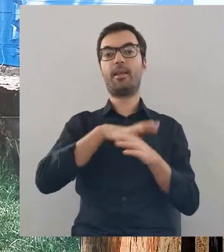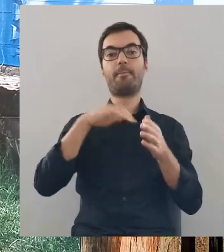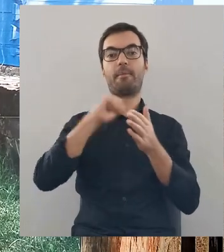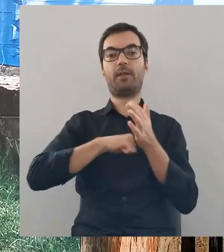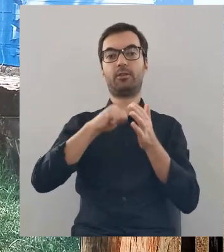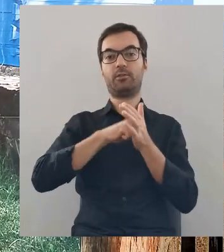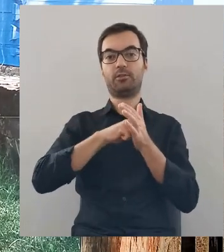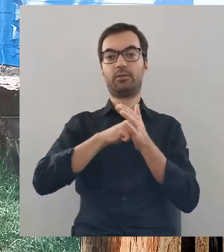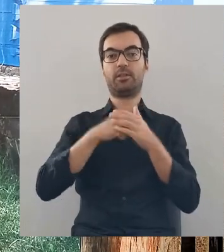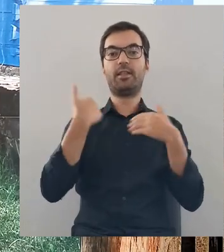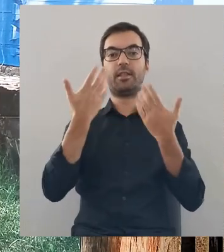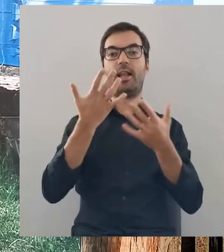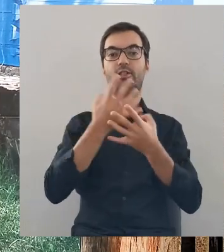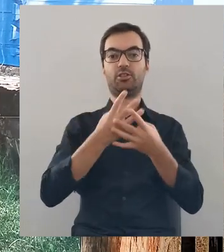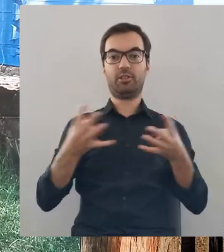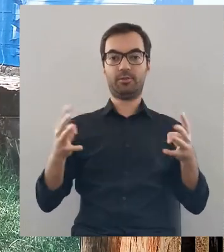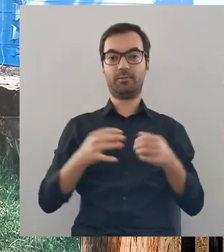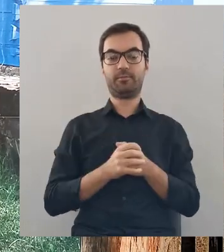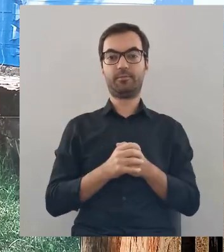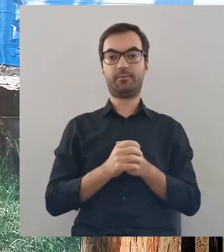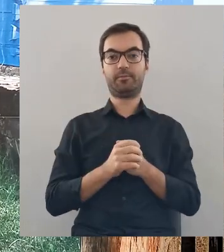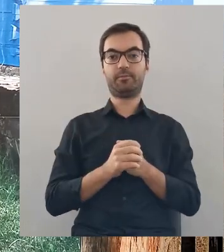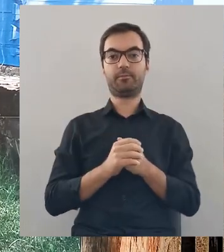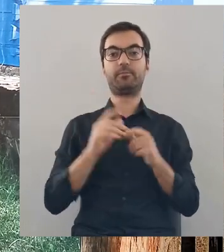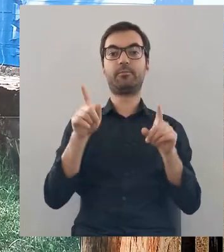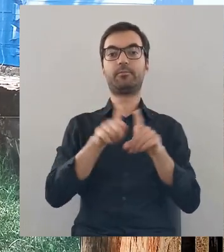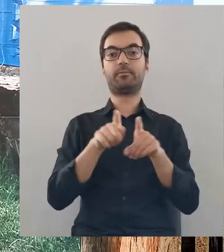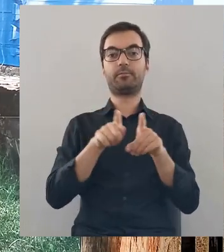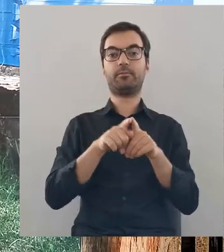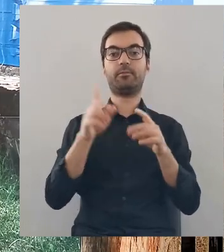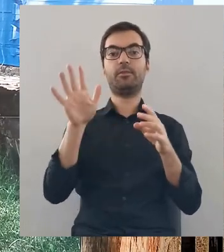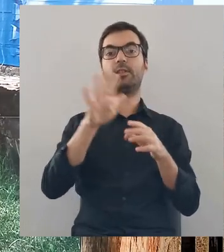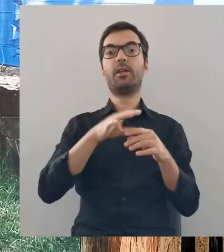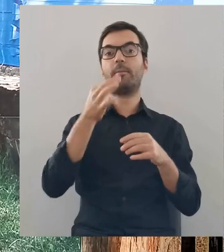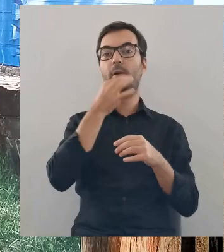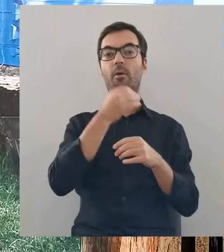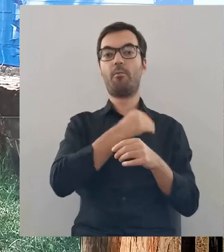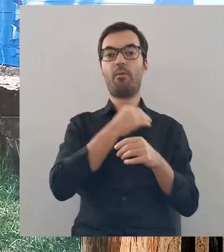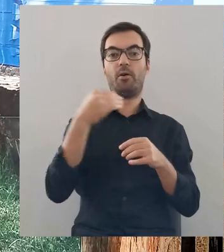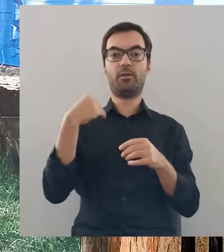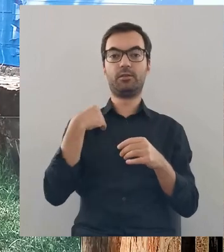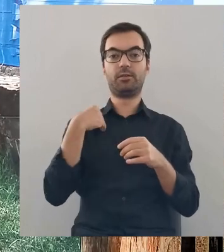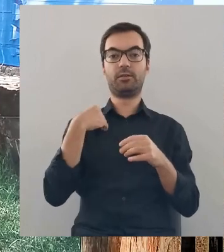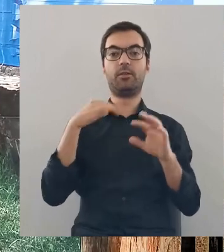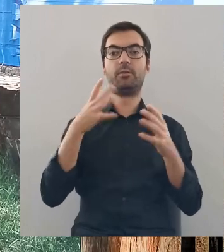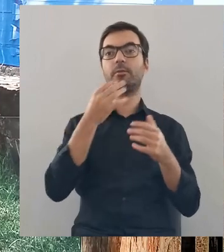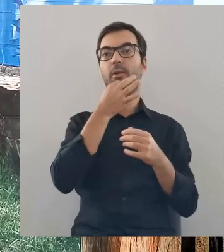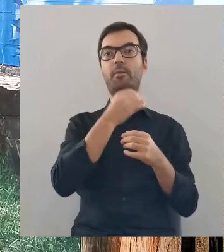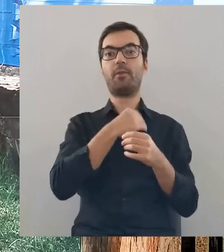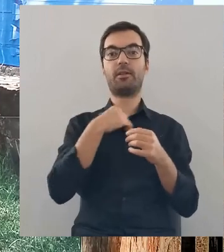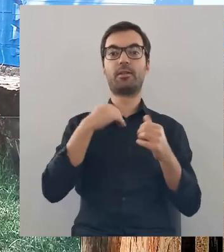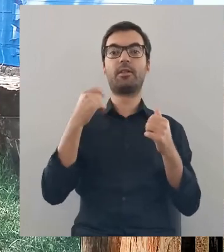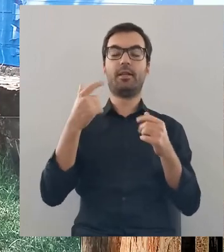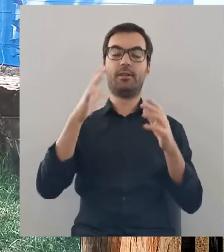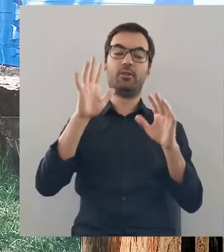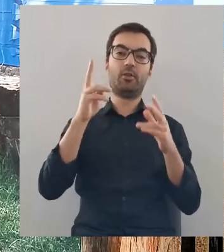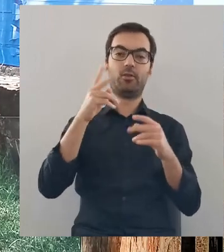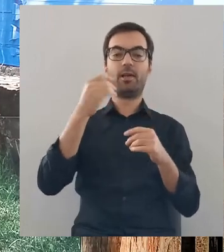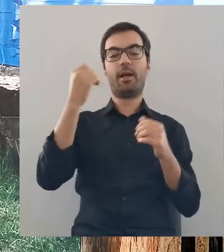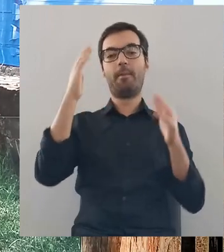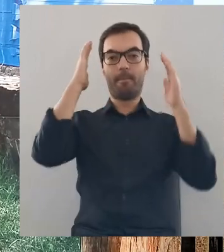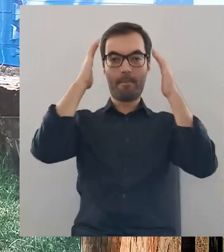na terenie Mazowsza takich nadań dokonywali. No a także na terenie małopolski, oczywiście małopolscy